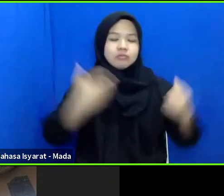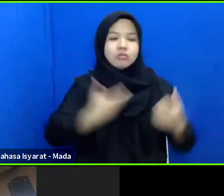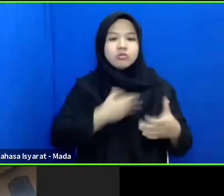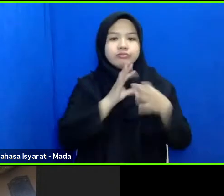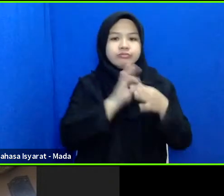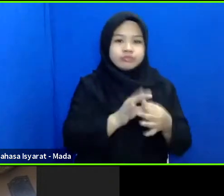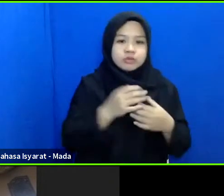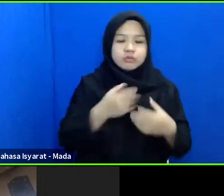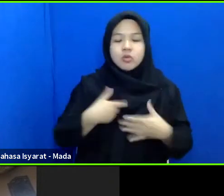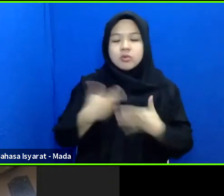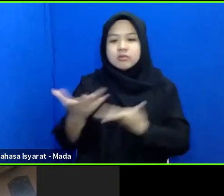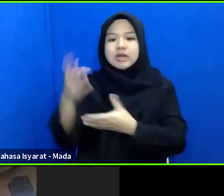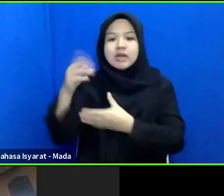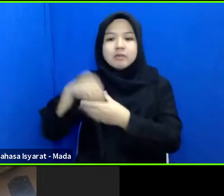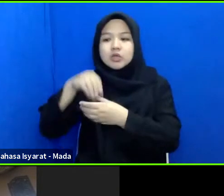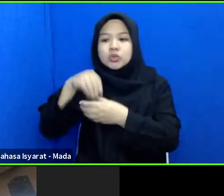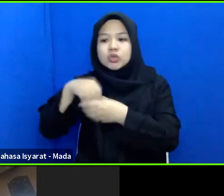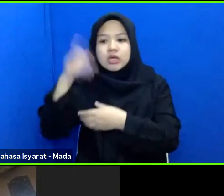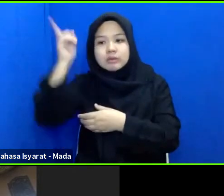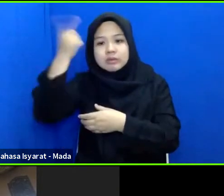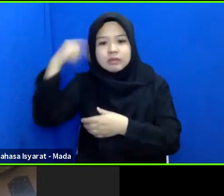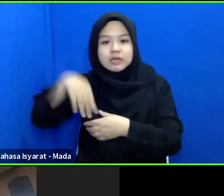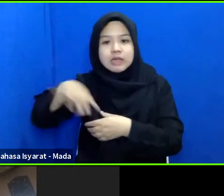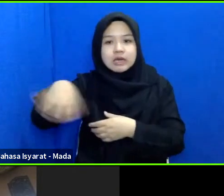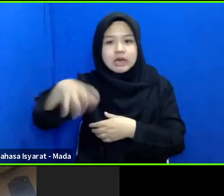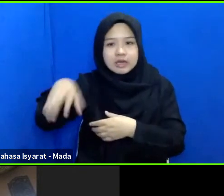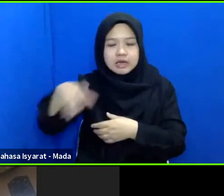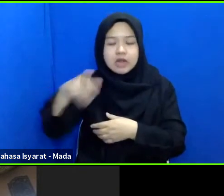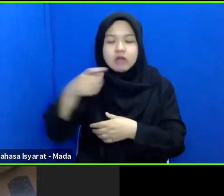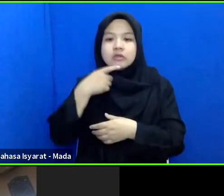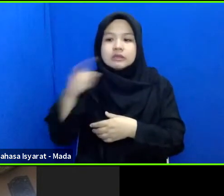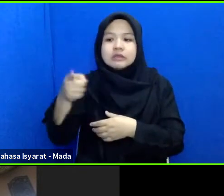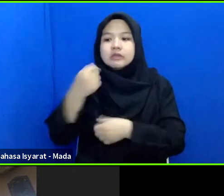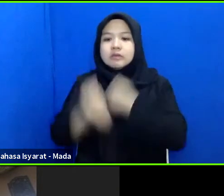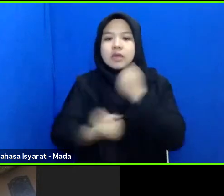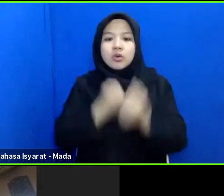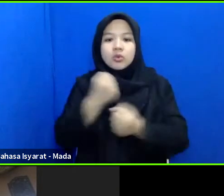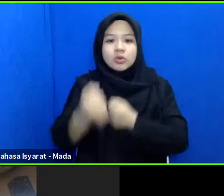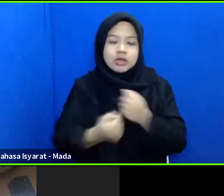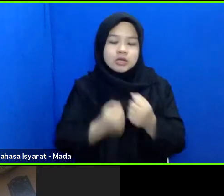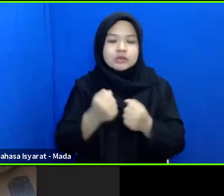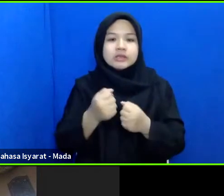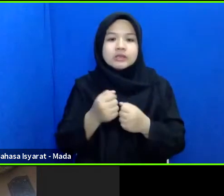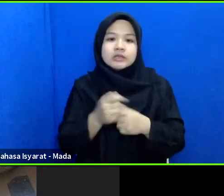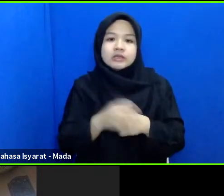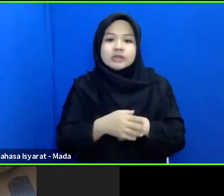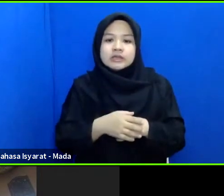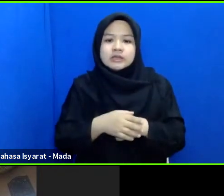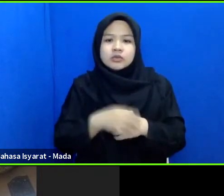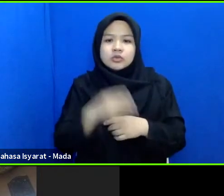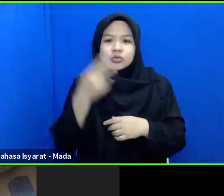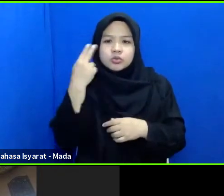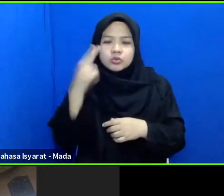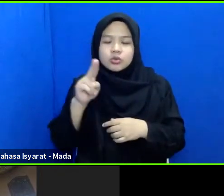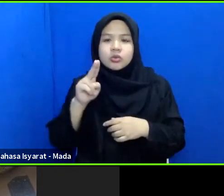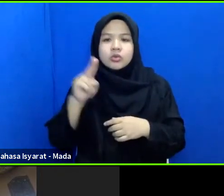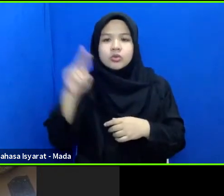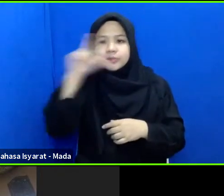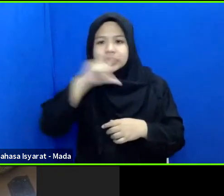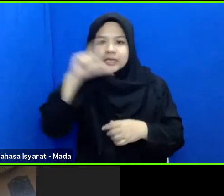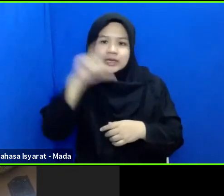masukan kepada pemerintah daerah dilakukan skatisasi terutama untuk para anak-anak